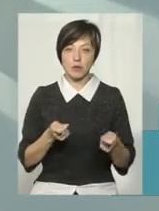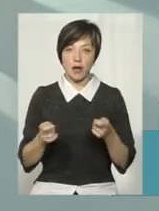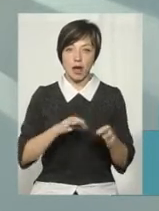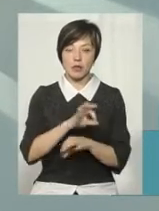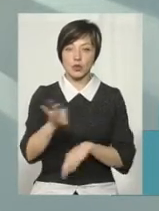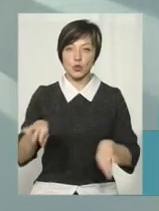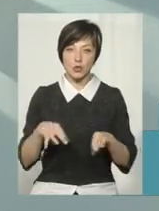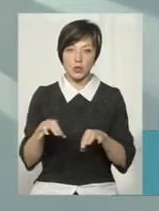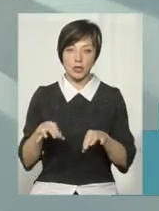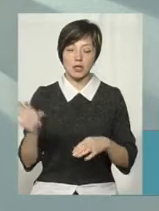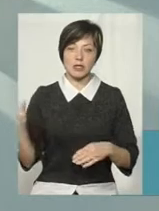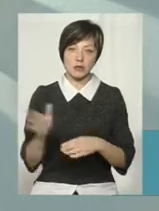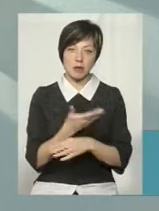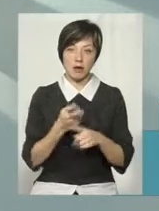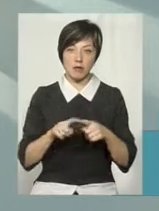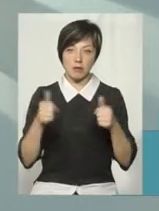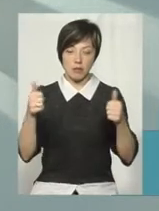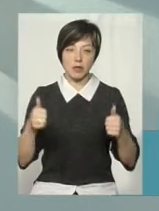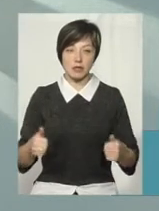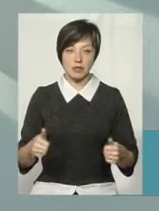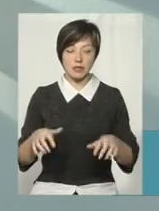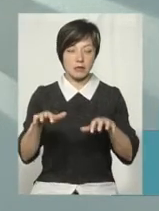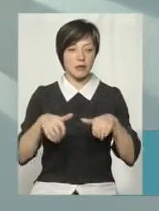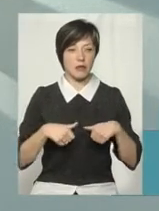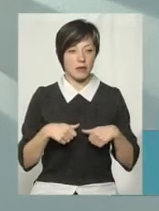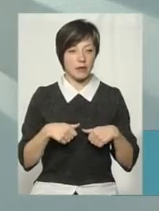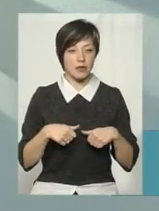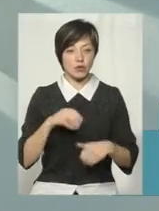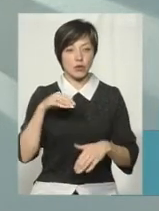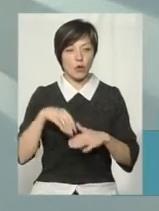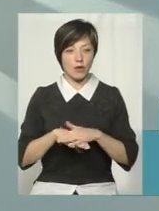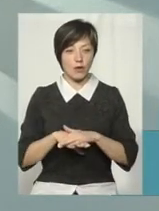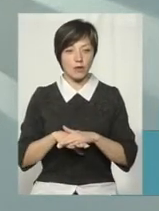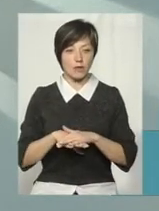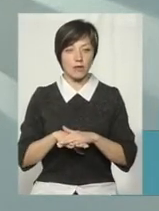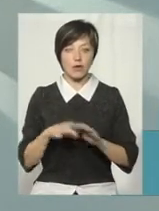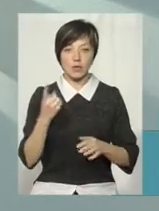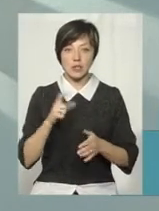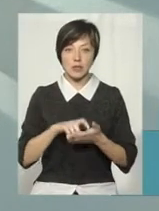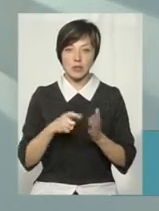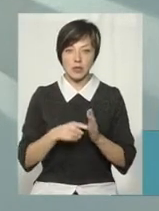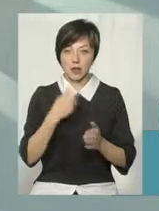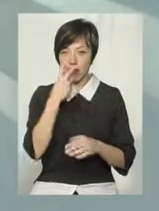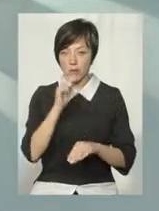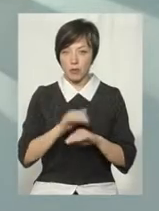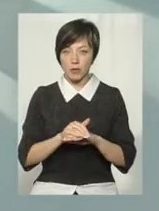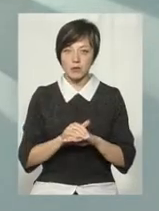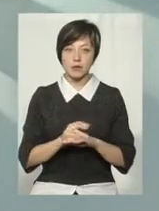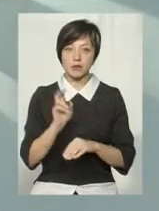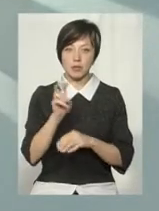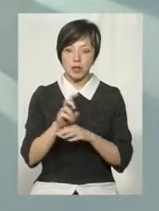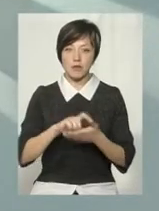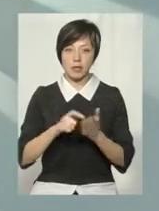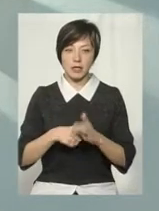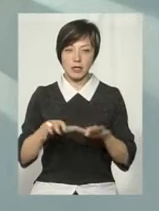архітектури, він зірвав оцей плакат, забрав його, сховав один з кабінетів. Я це помітила, я пішла в той кабінет,